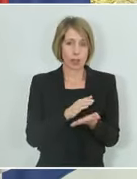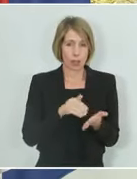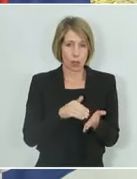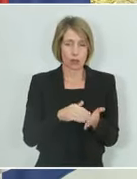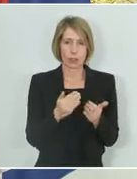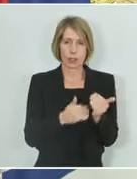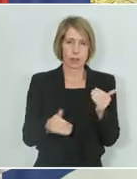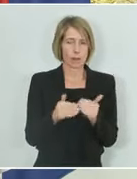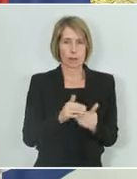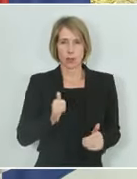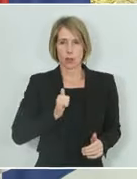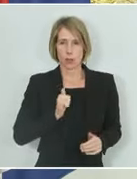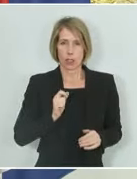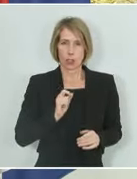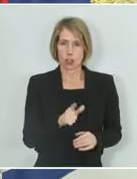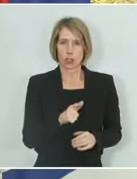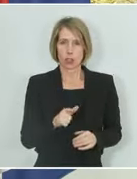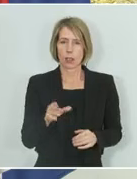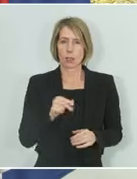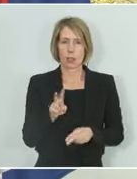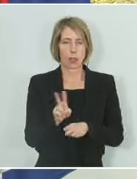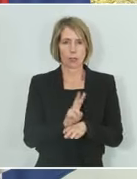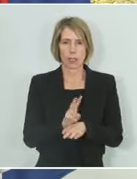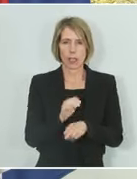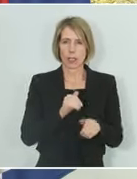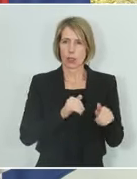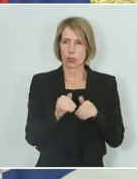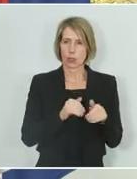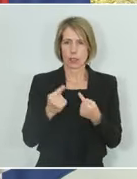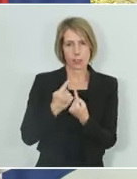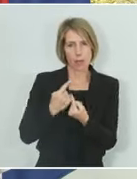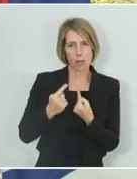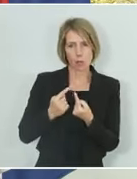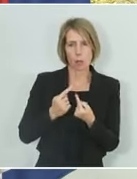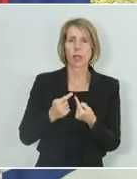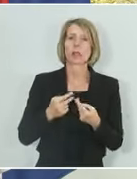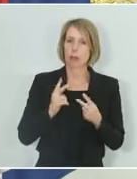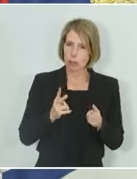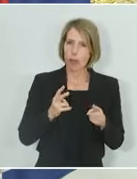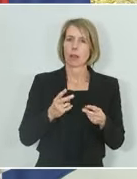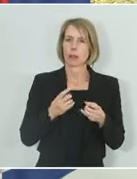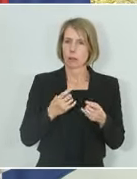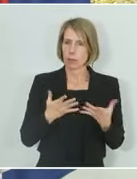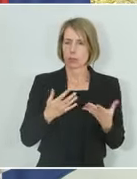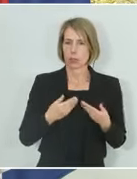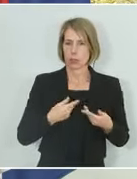aufzustocken, in Absprache mit der Verteidigungsministerin. Und in weiterer Folge aber, was noch viel wichtiger ist, eben